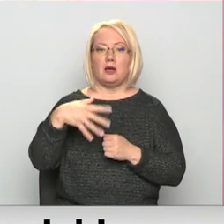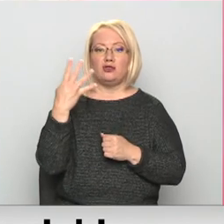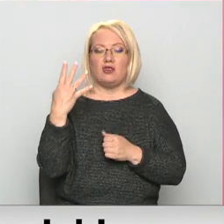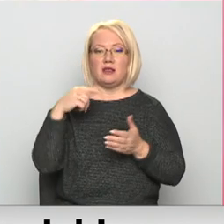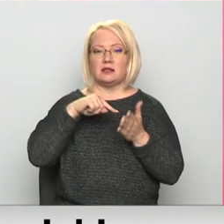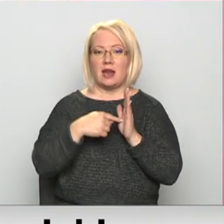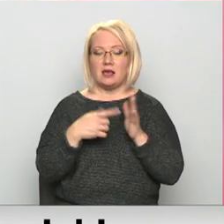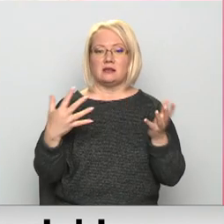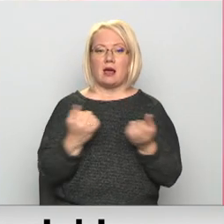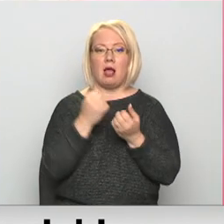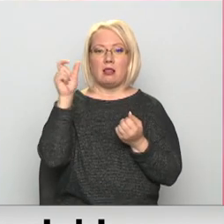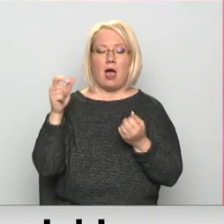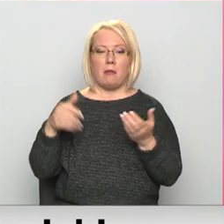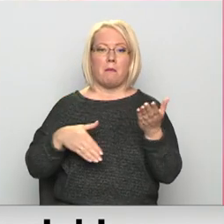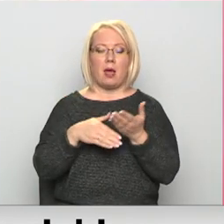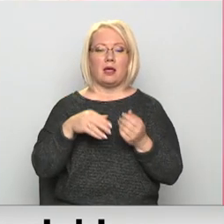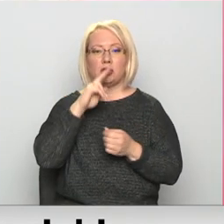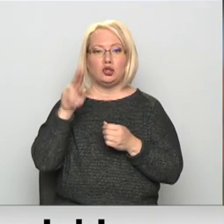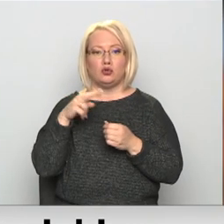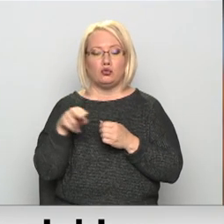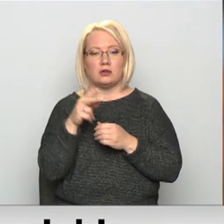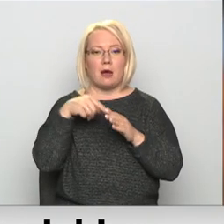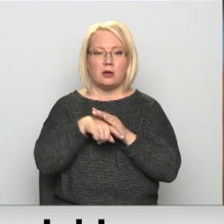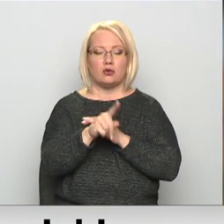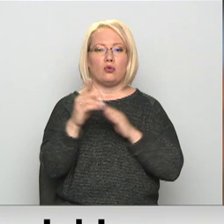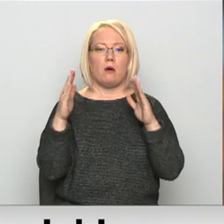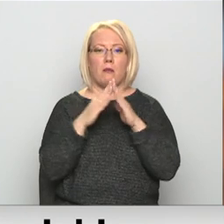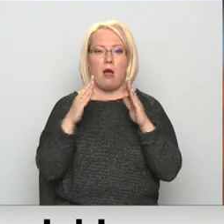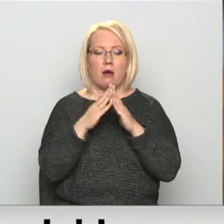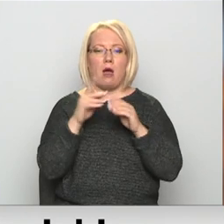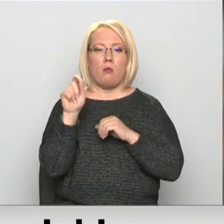glābēji palīdzējuši čūskām izkļūt no dažādām ēkām un pagalmiem.